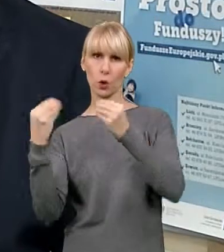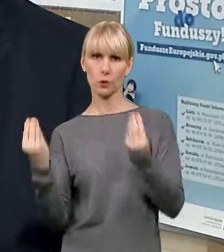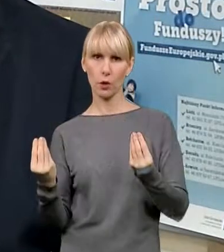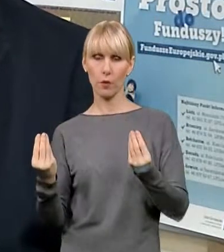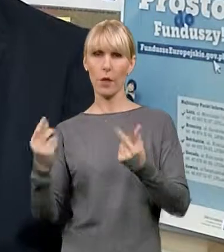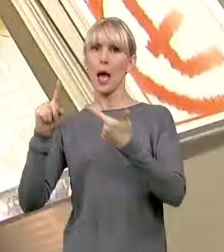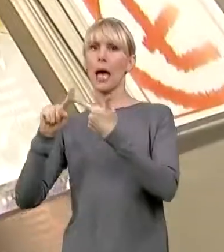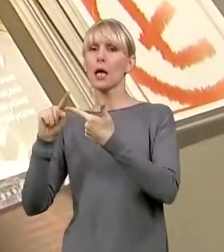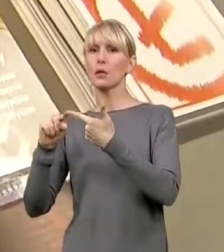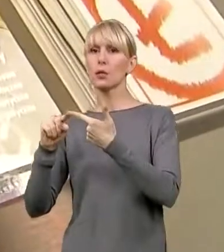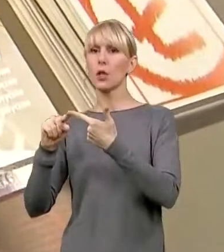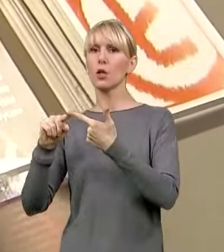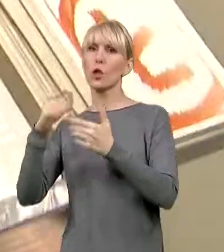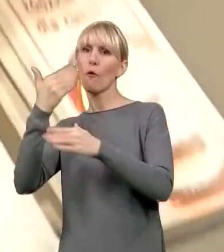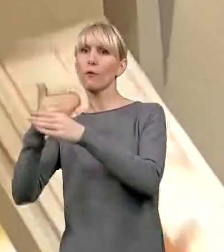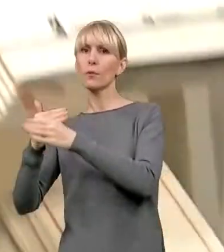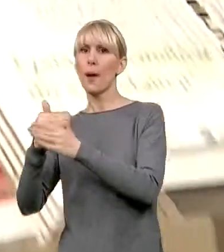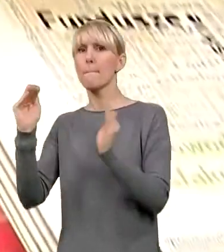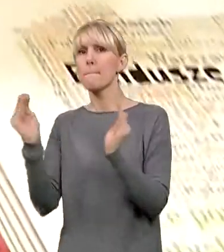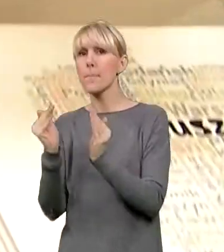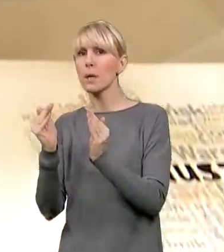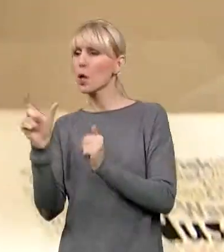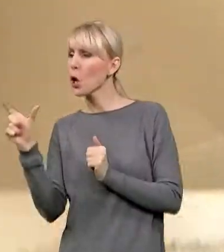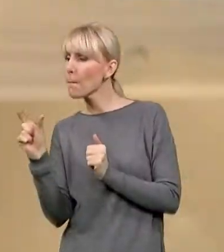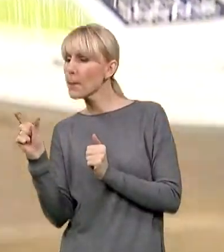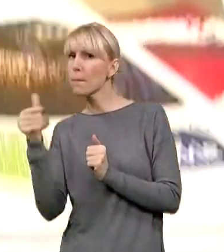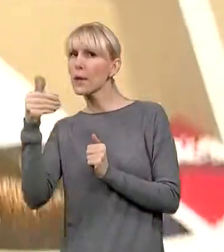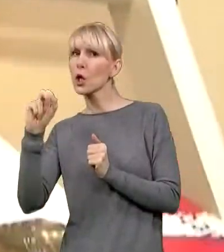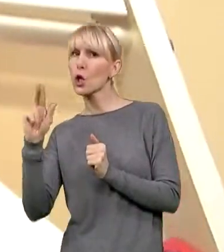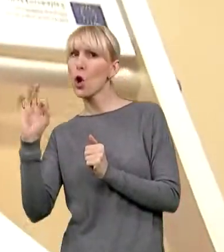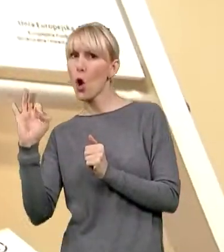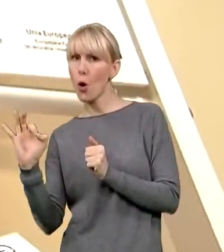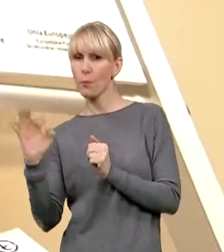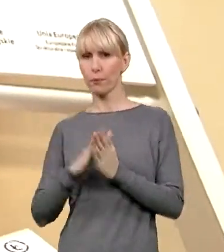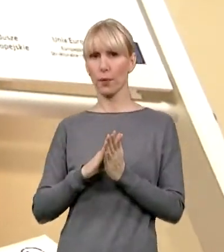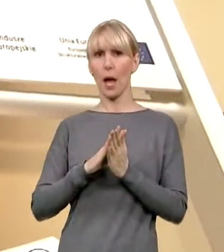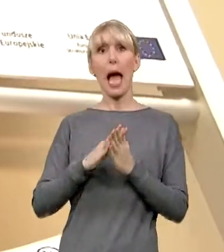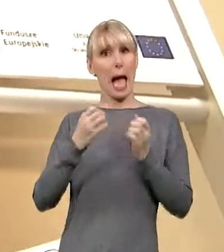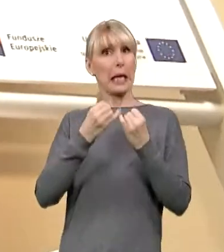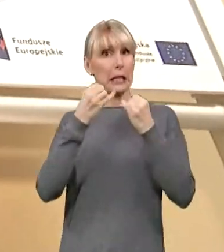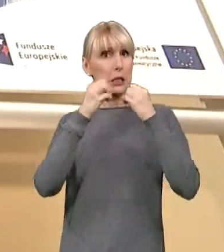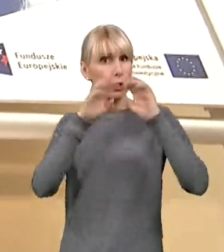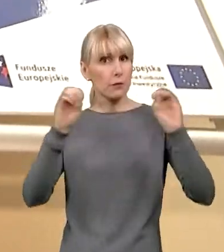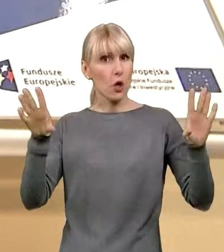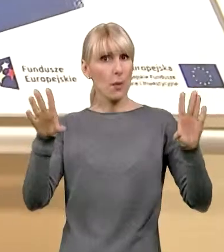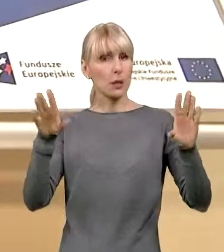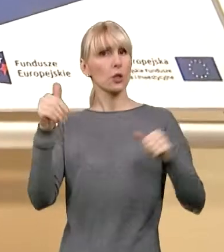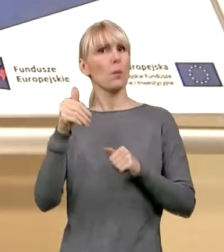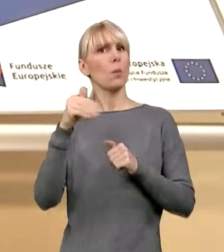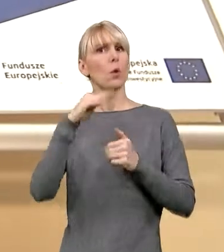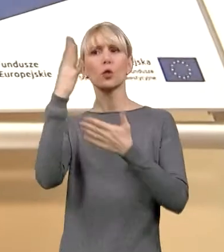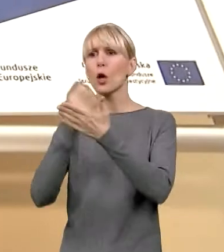konkurs na innowacje w mikro, małych i średnich przedsiębiorstwach. Informacje na temat konkursów mogą przedsiębiorcy